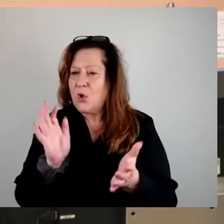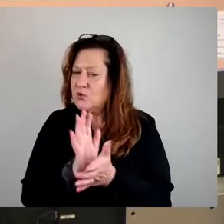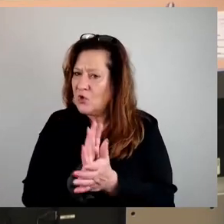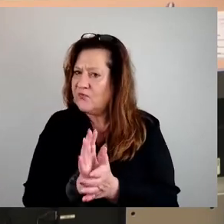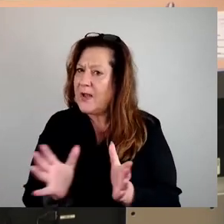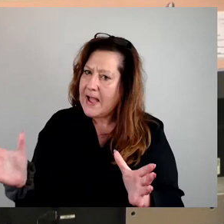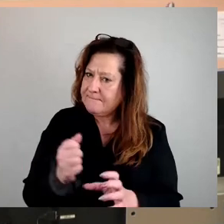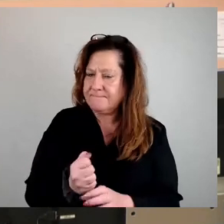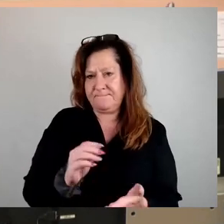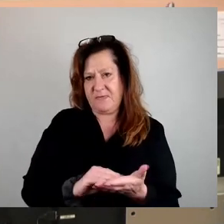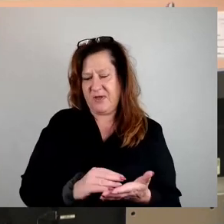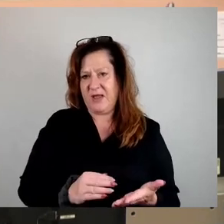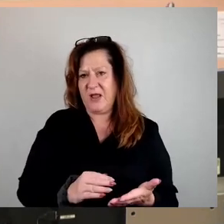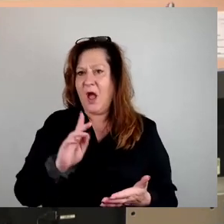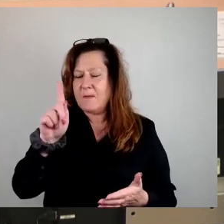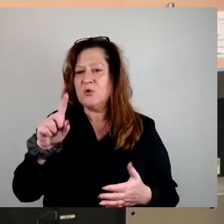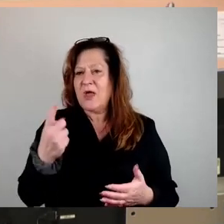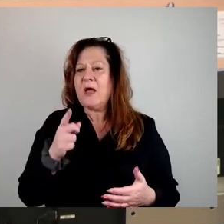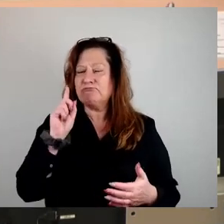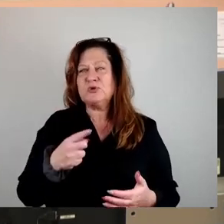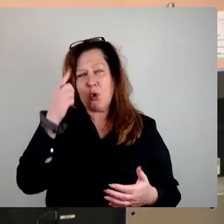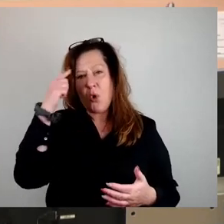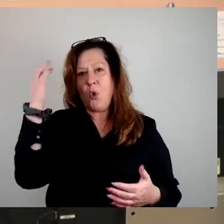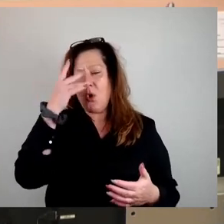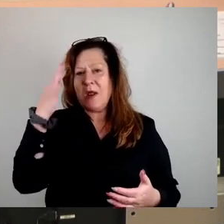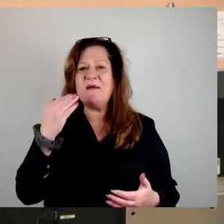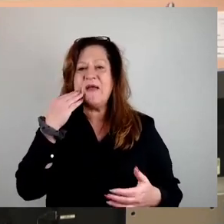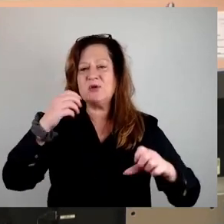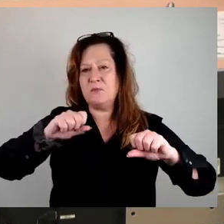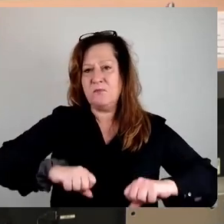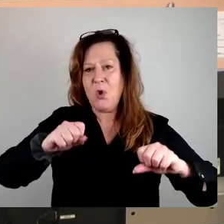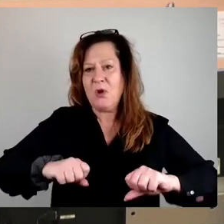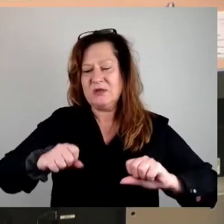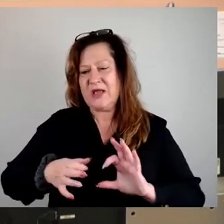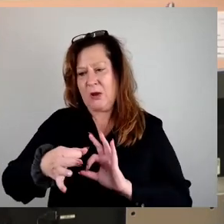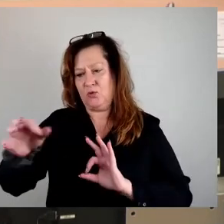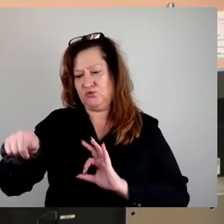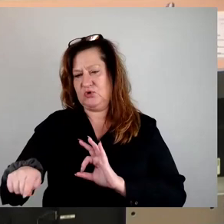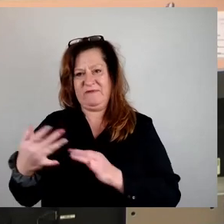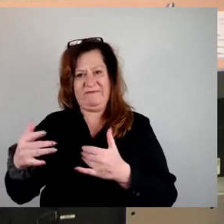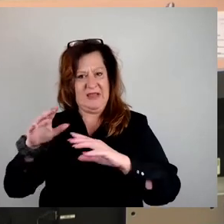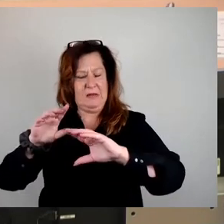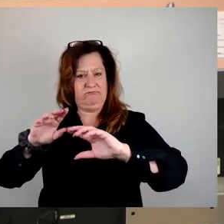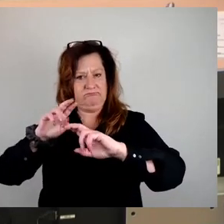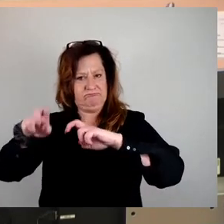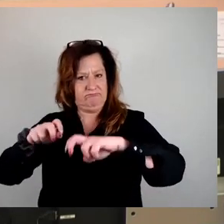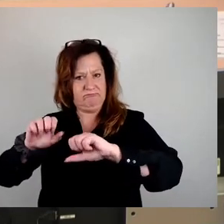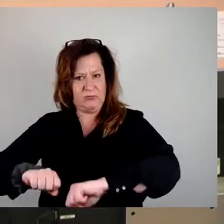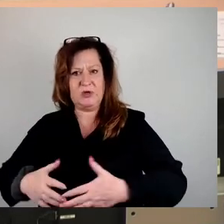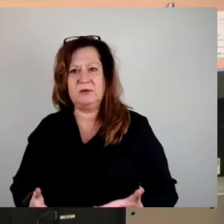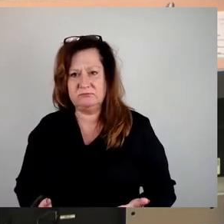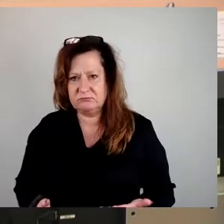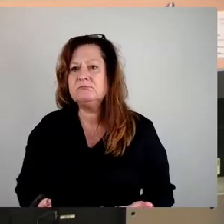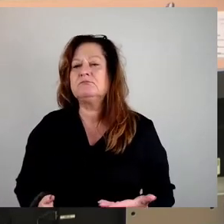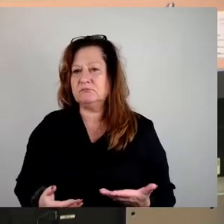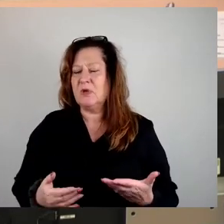allererstes müssen wir uns die Frage stellen, welche Potenziale bieten diese Grundstücke für die WID und eben für den bezahlbaren